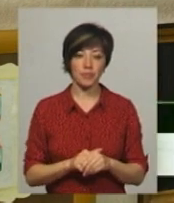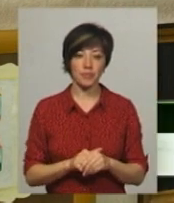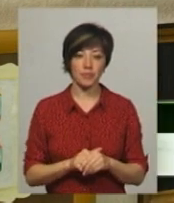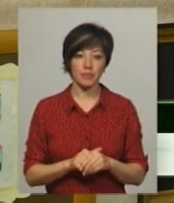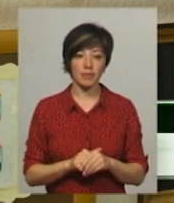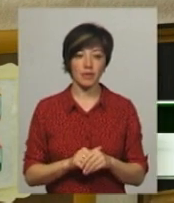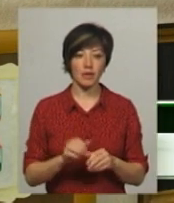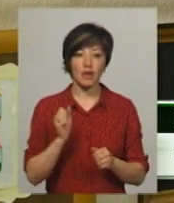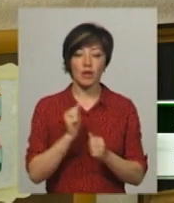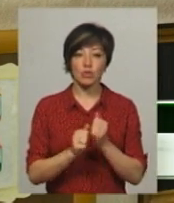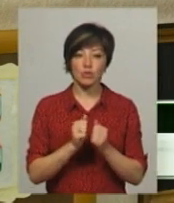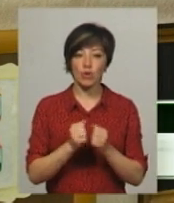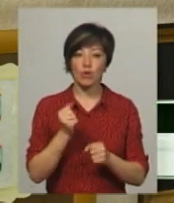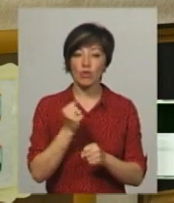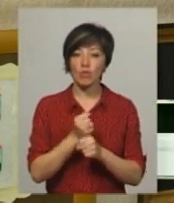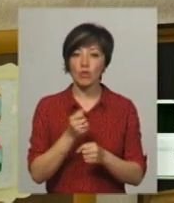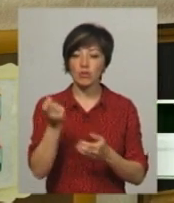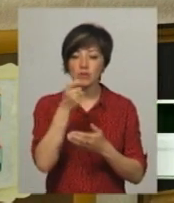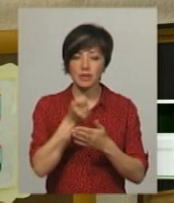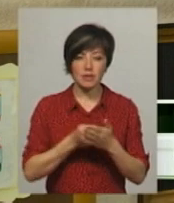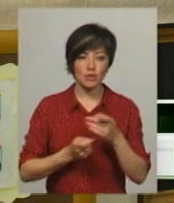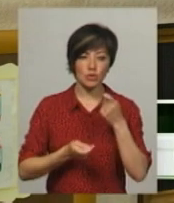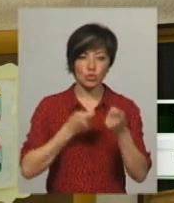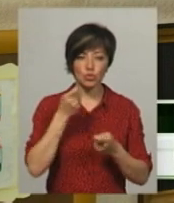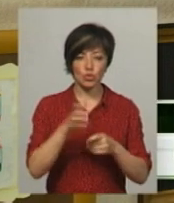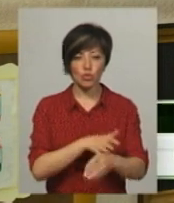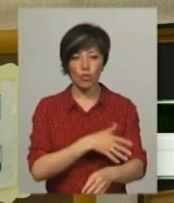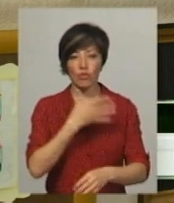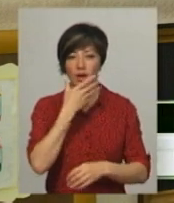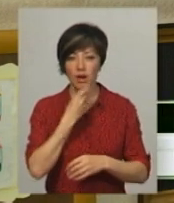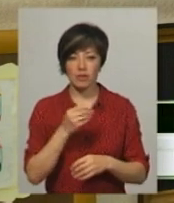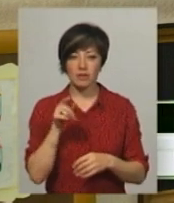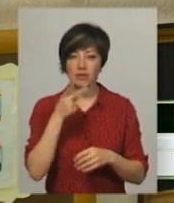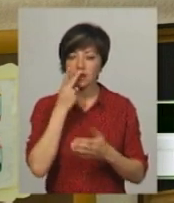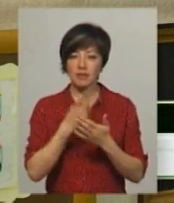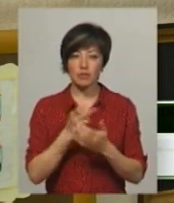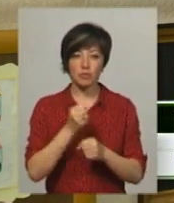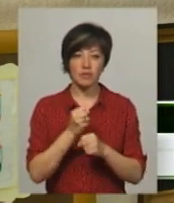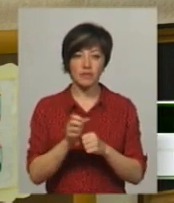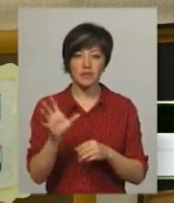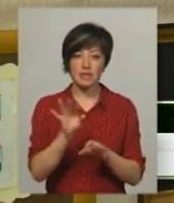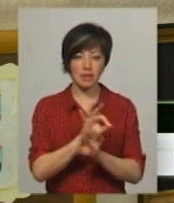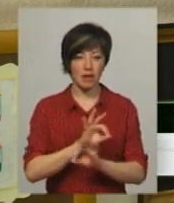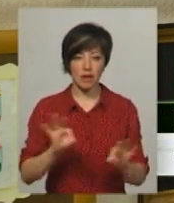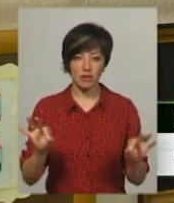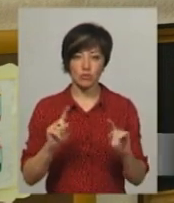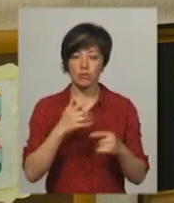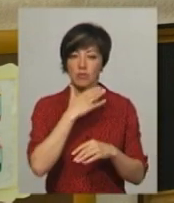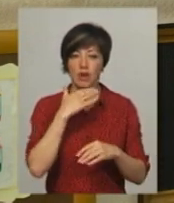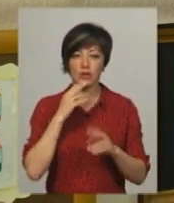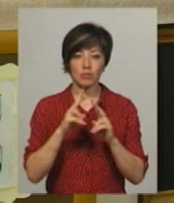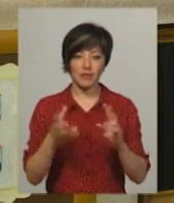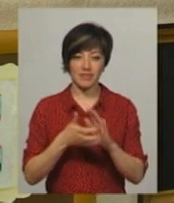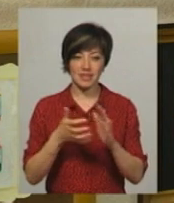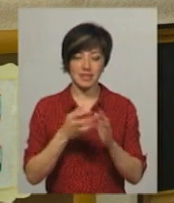вона вимальовує дуже довго і дуже гарно. І в неї дивишся на роботу, і вони всі ідеальні. Це дуже багато кому не